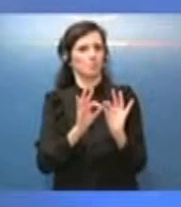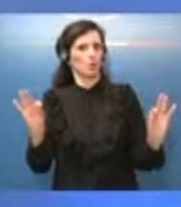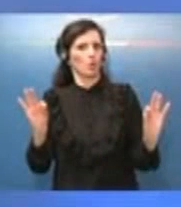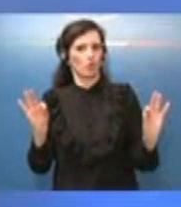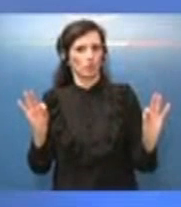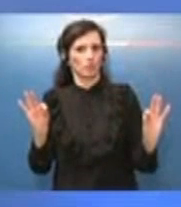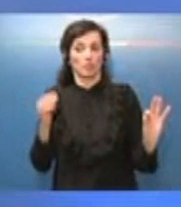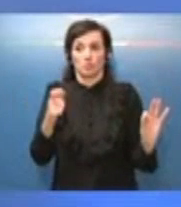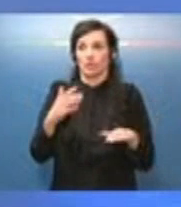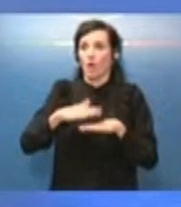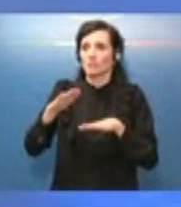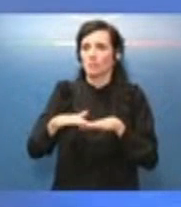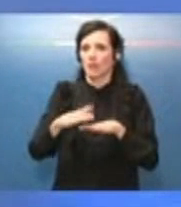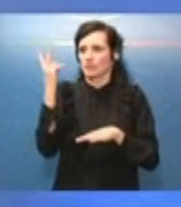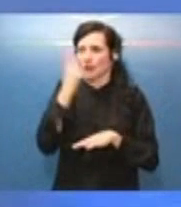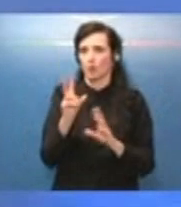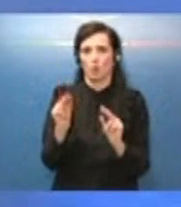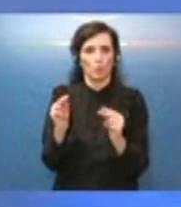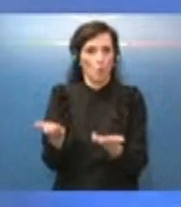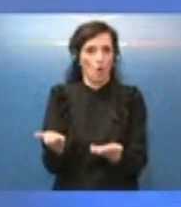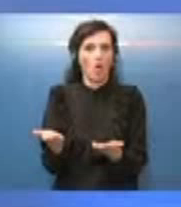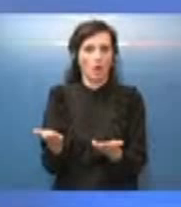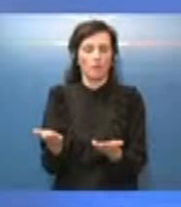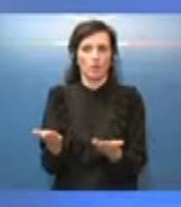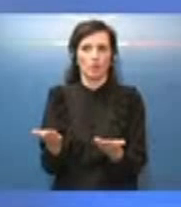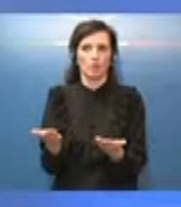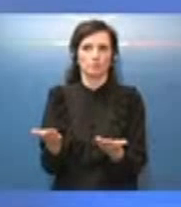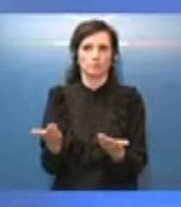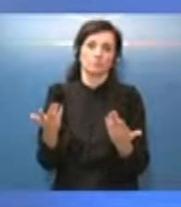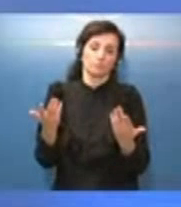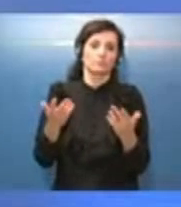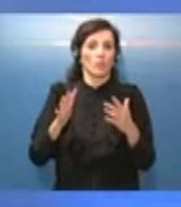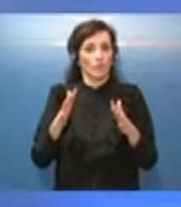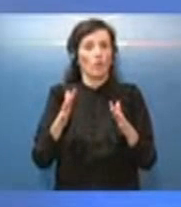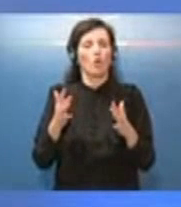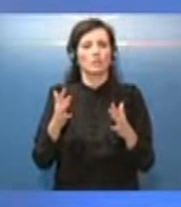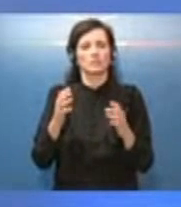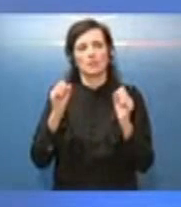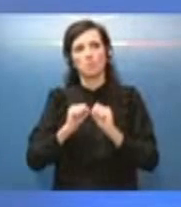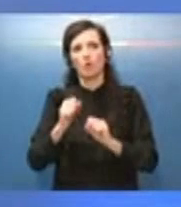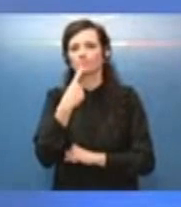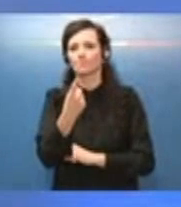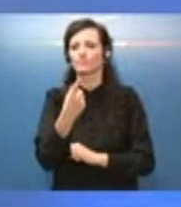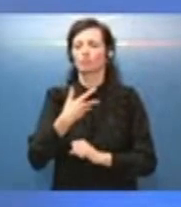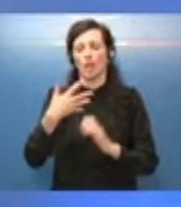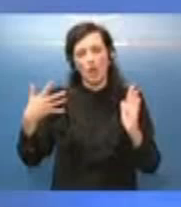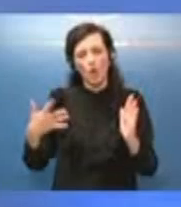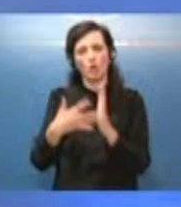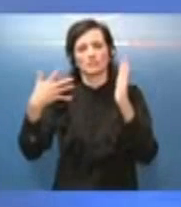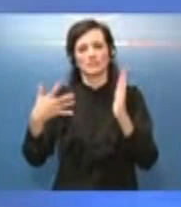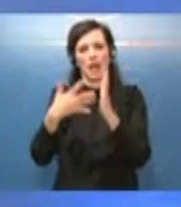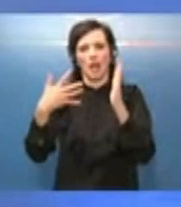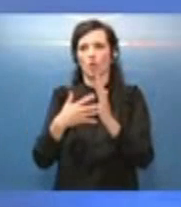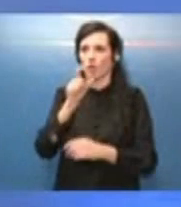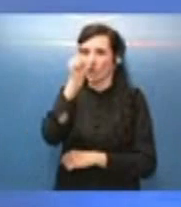'esperienza molto nuova in realtà forse uno dei grandi ostacoli alla crescita dell